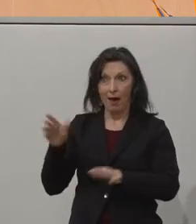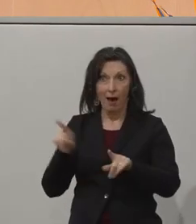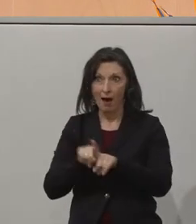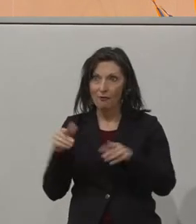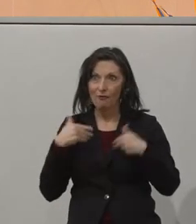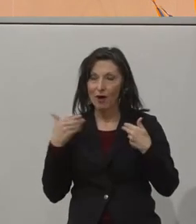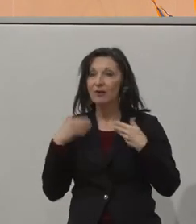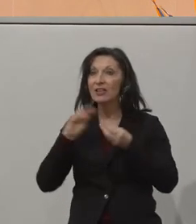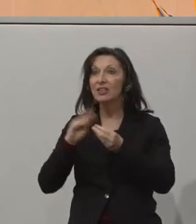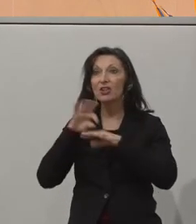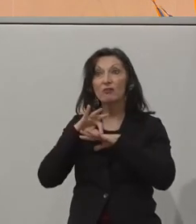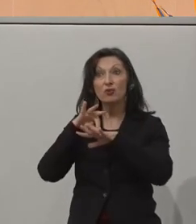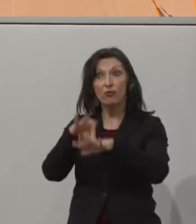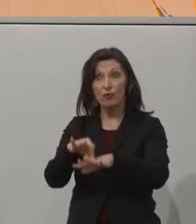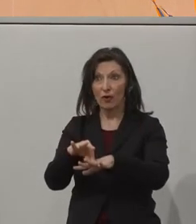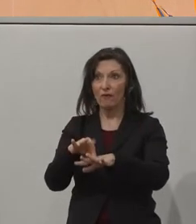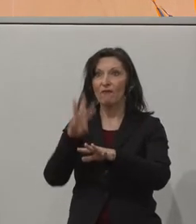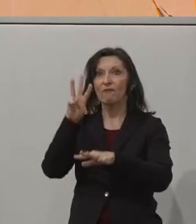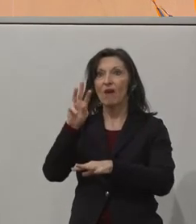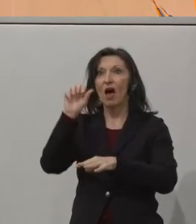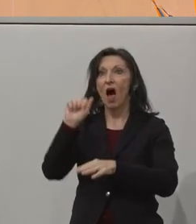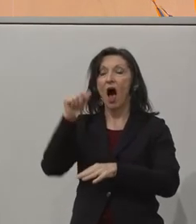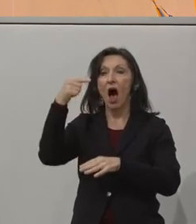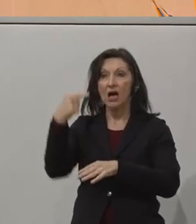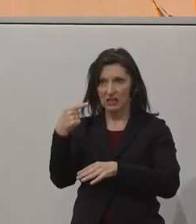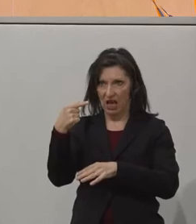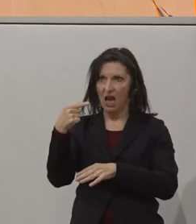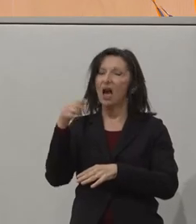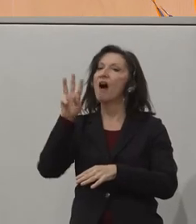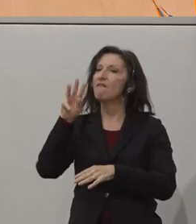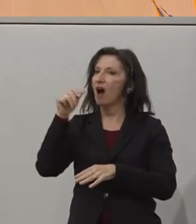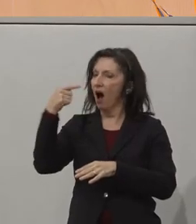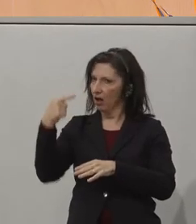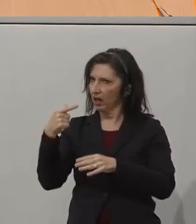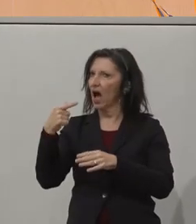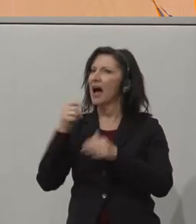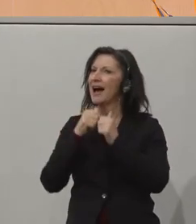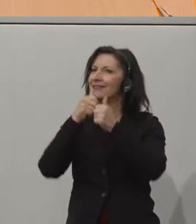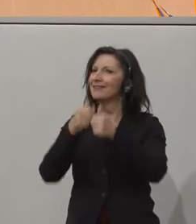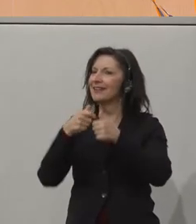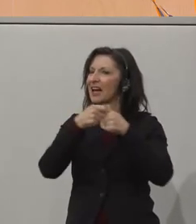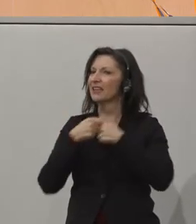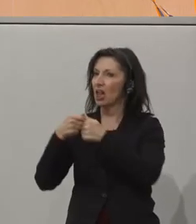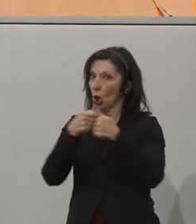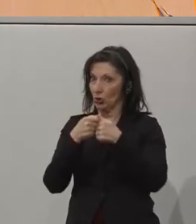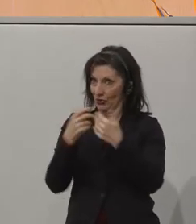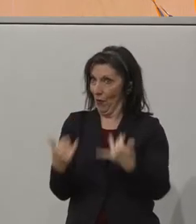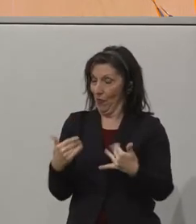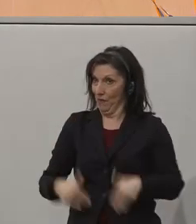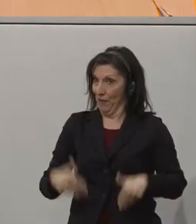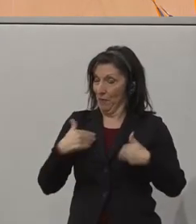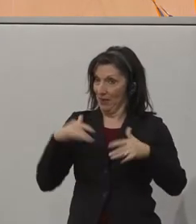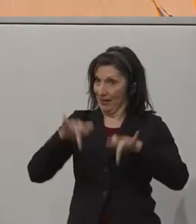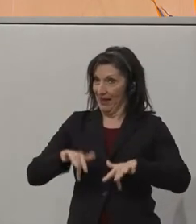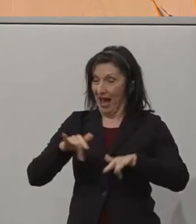Geschäftsführerin der WAG Assistenzgenossenschaft uns begleitet hat am heutigen Vormittag. Und auch Sie